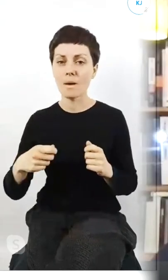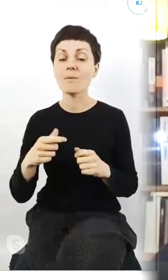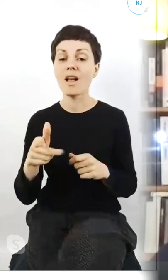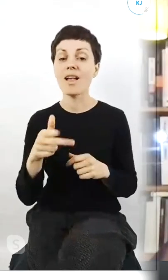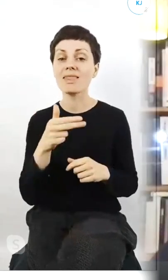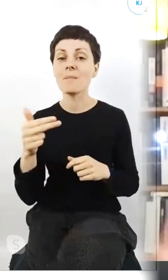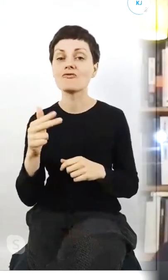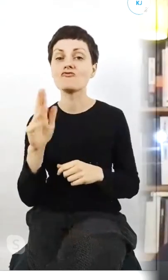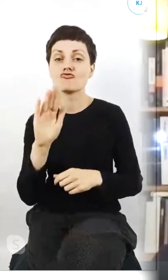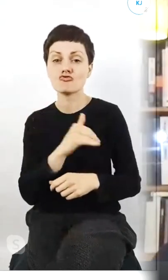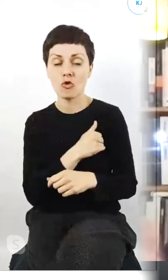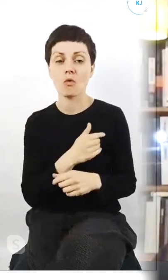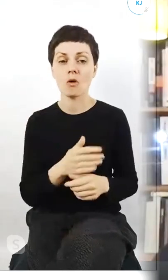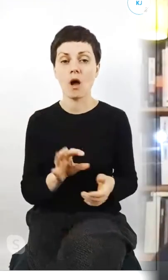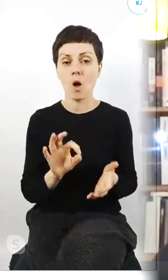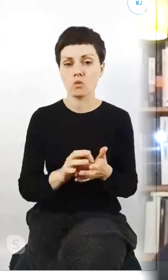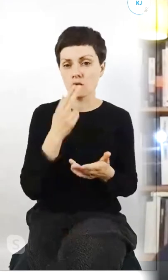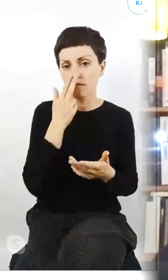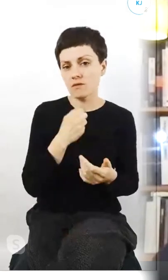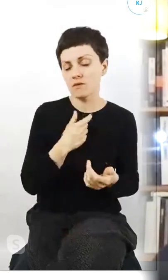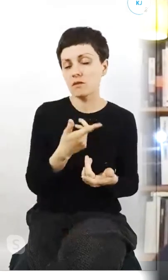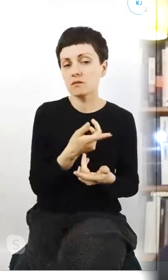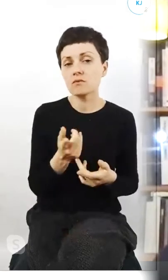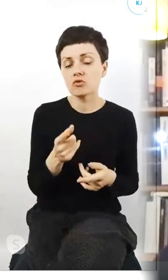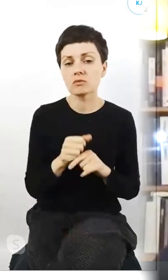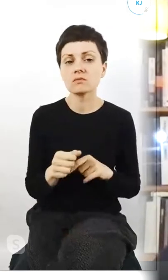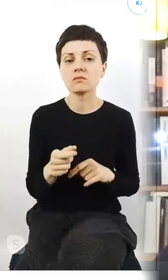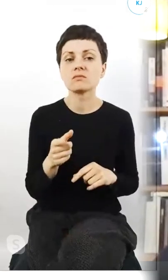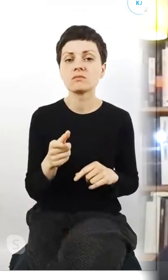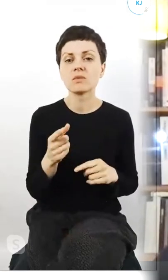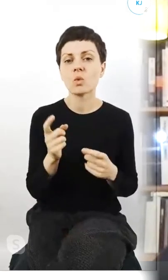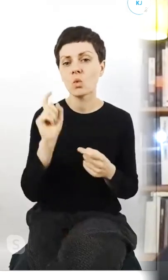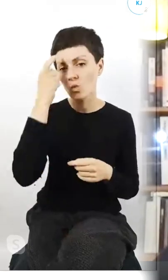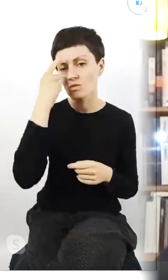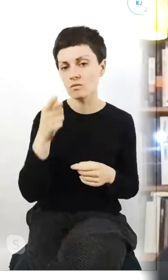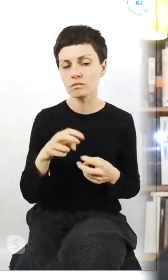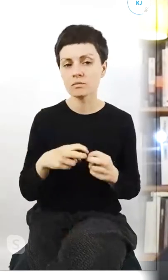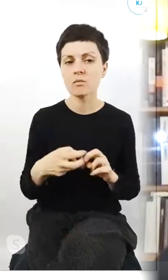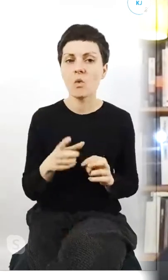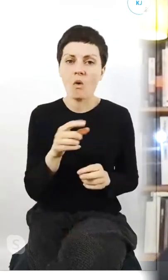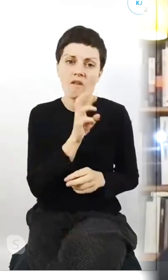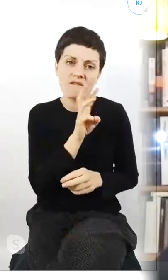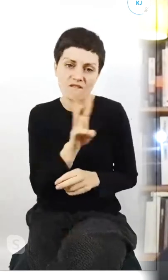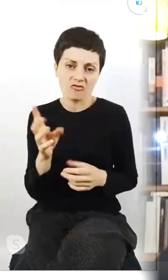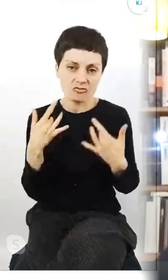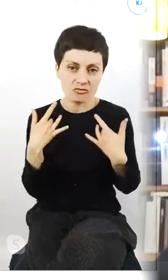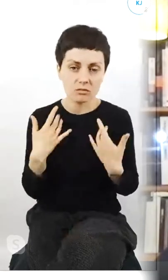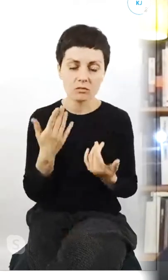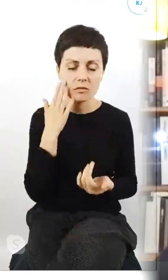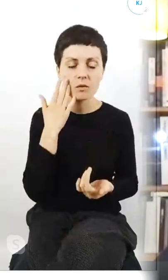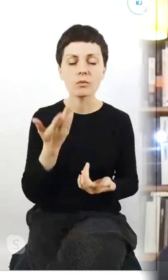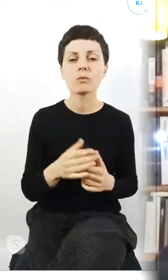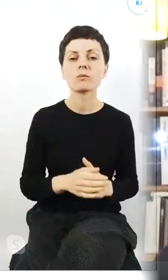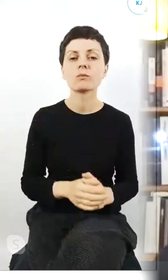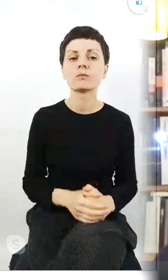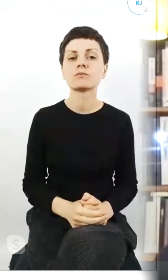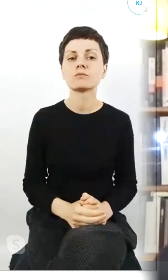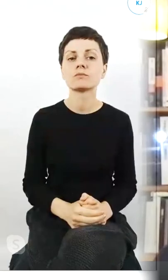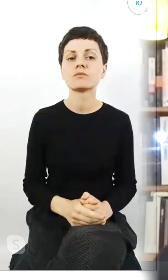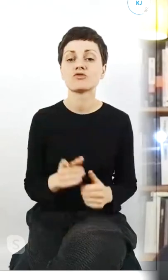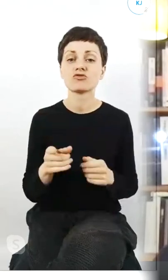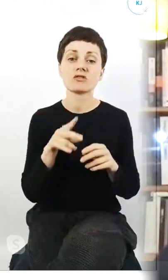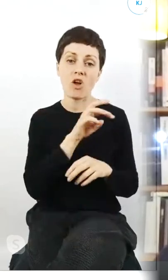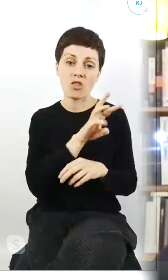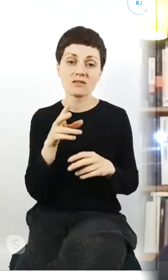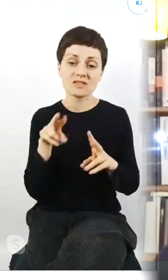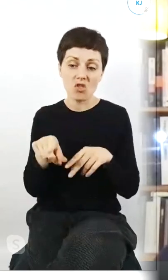pojawi, jest widać, no siłą rzeczy też centralne, bo to jest wasze życie jednak i od tego też będzie zależeć przyszłość.